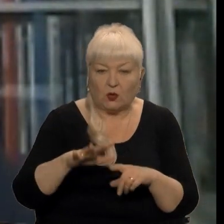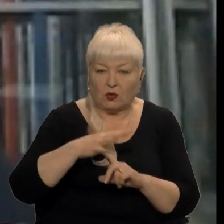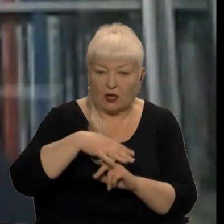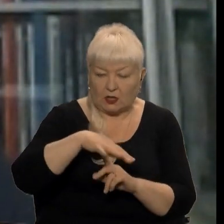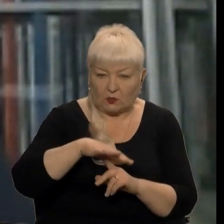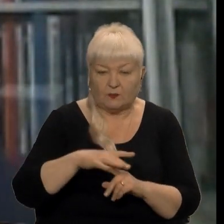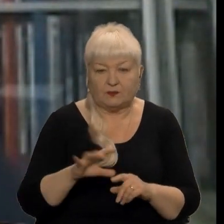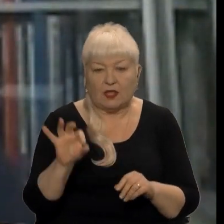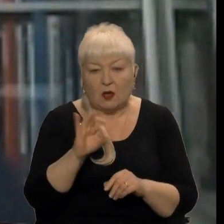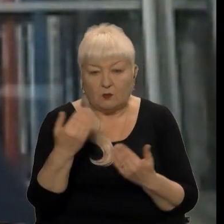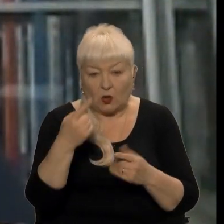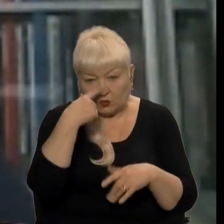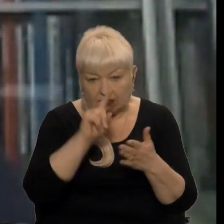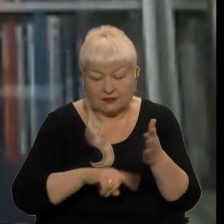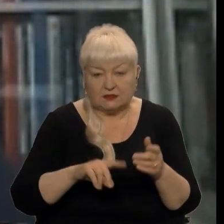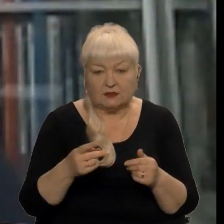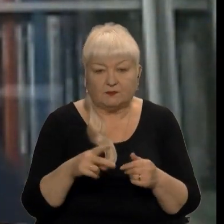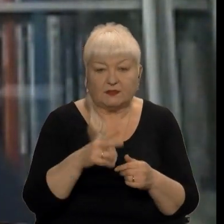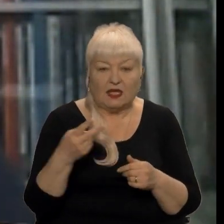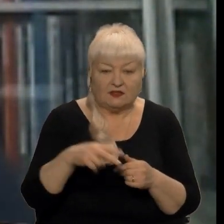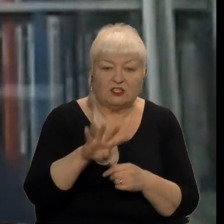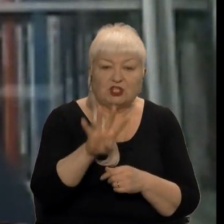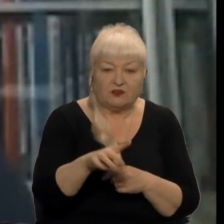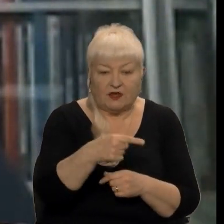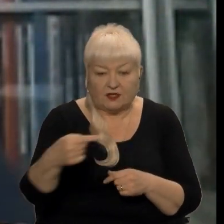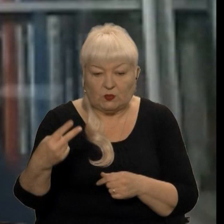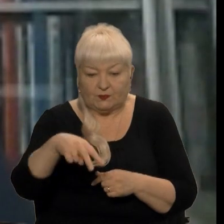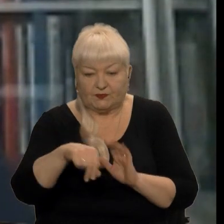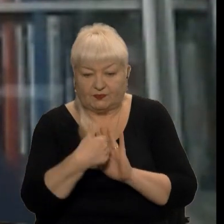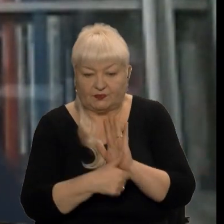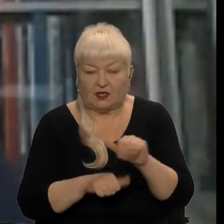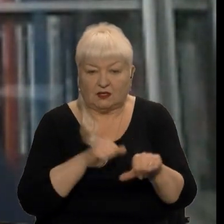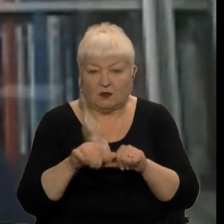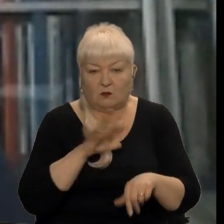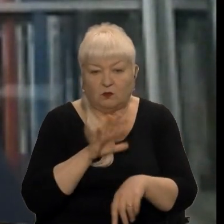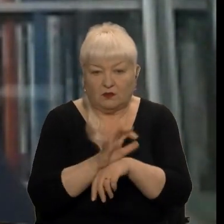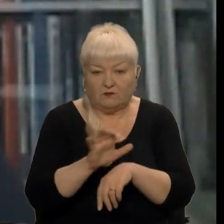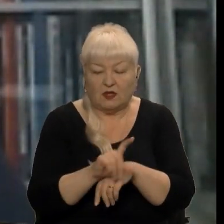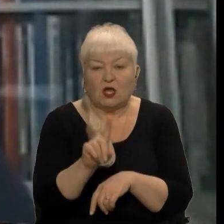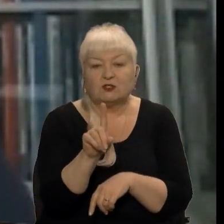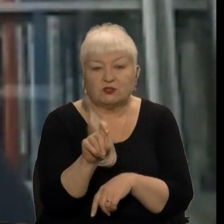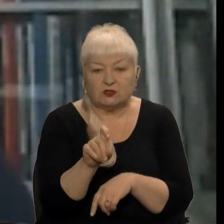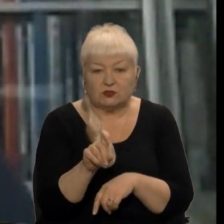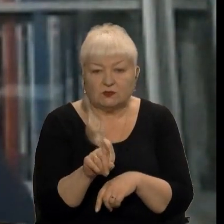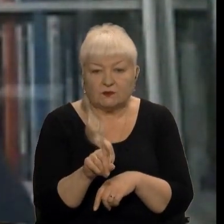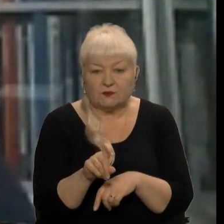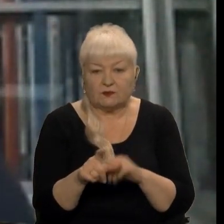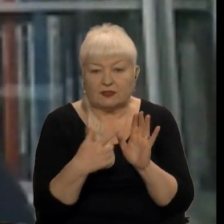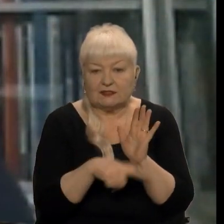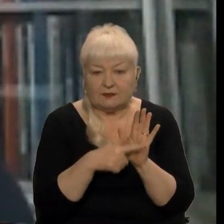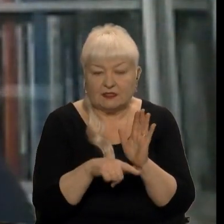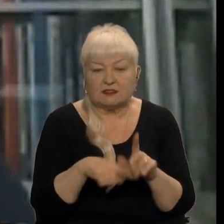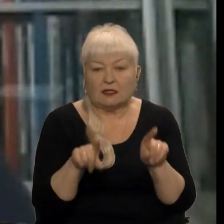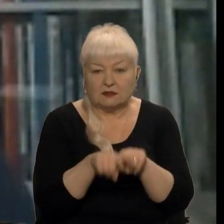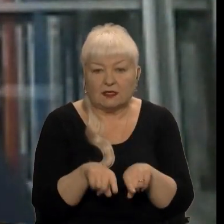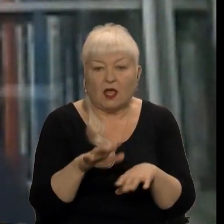загалом було з 2004 по 2016 року випущено 170 таких